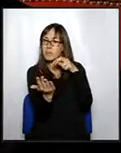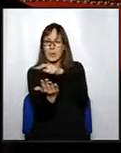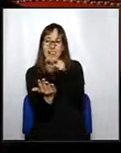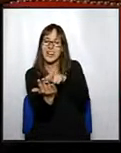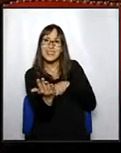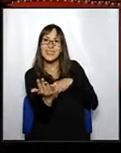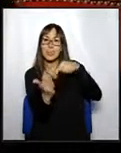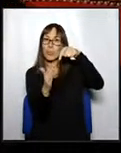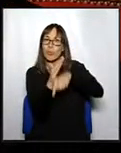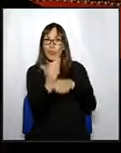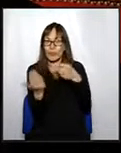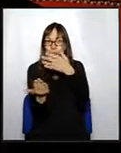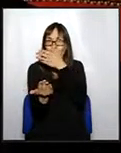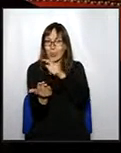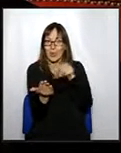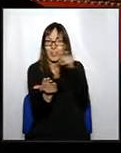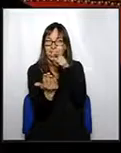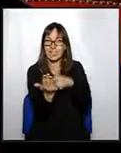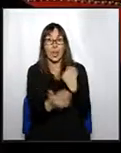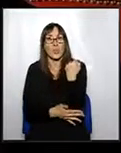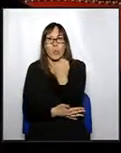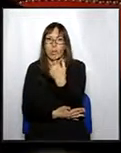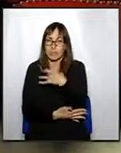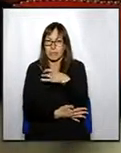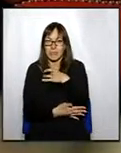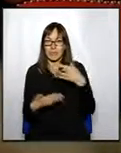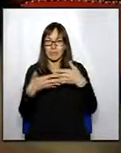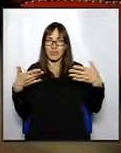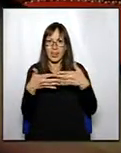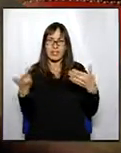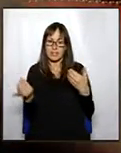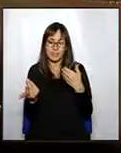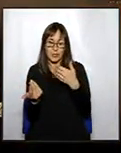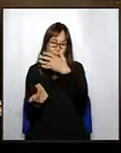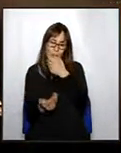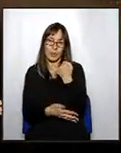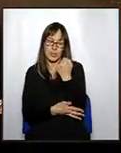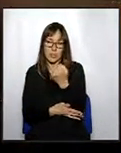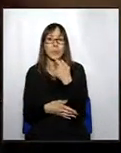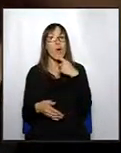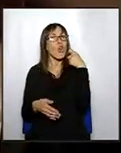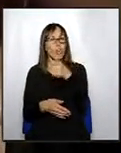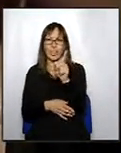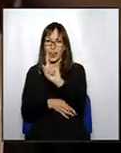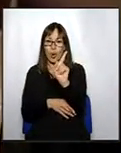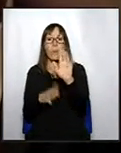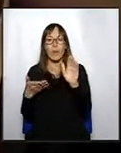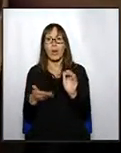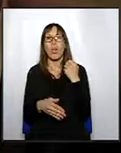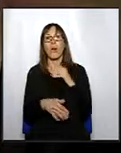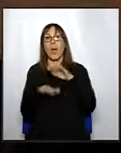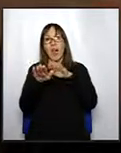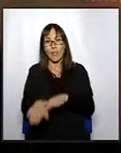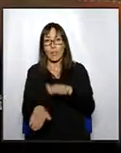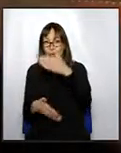com a tal, al no poder llegir el manifest, doncs no puc donar suport perquè no sé exactament el que portava el manifest. Repeteixo, no votarem en contra, però tampoc hi votarem